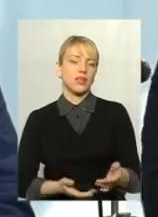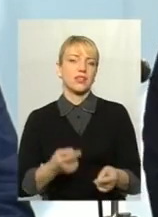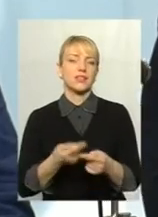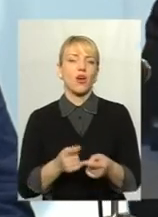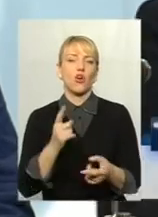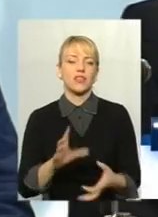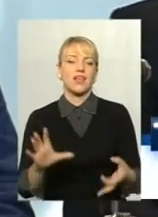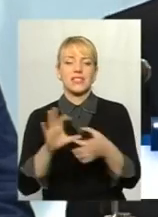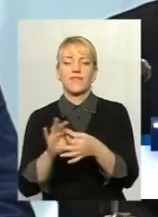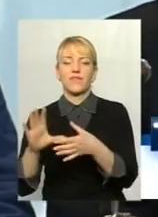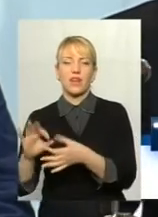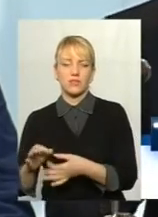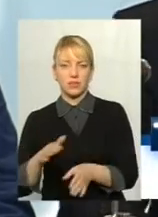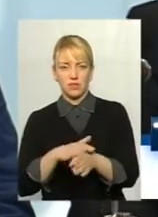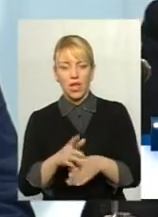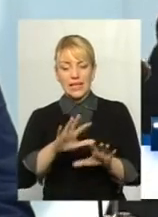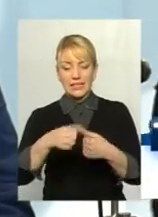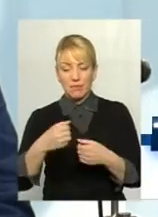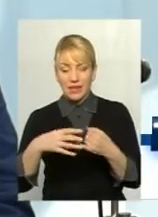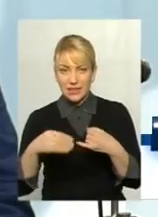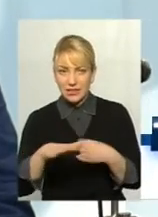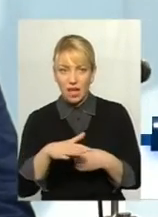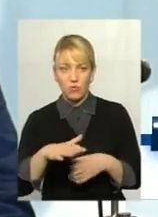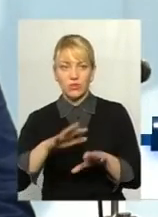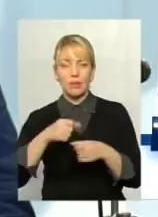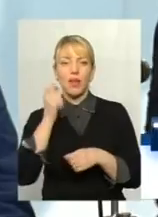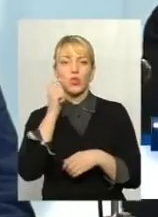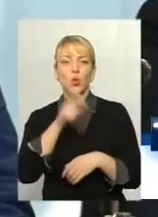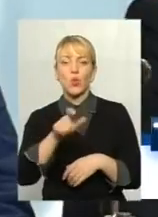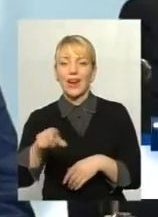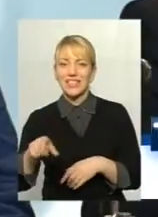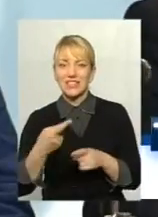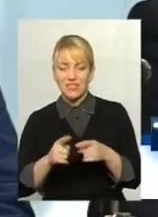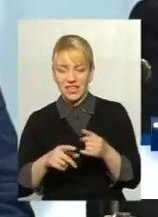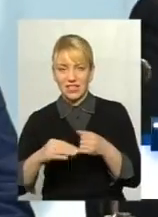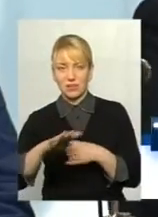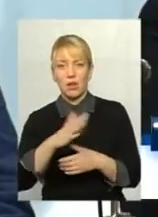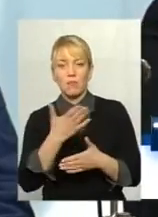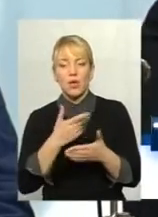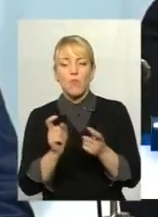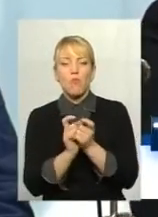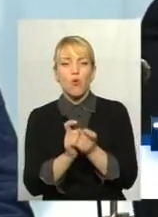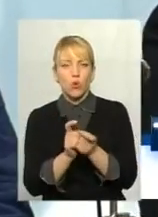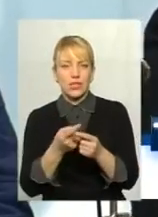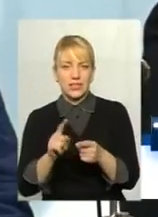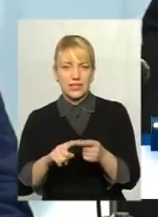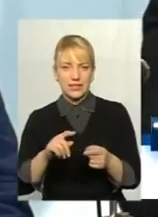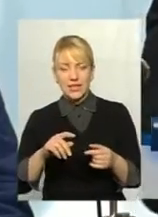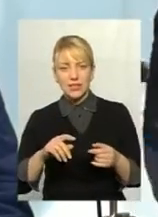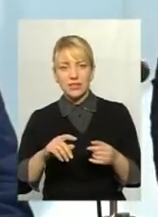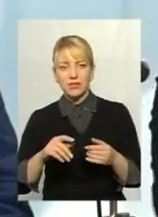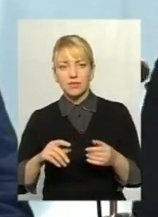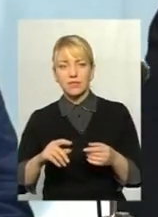'язка цілого. Забрати землю, забрати українців з цієї землі. Далі ми боролися все життя за землю. І в нас всі війни були.